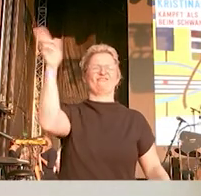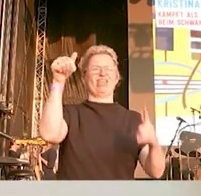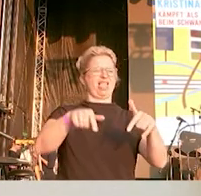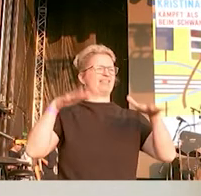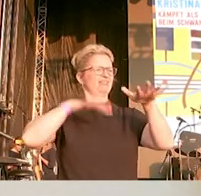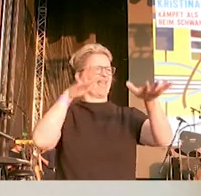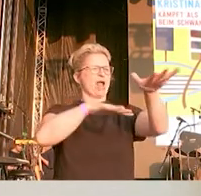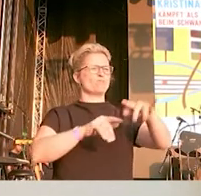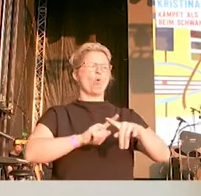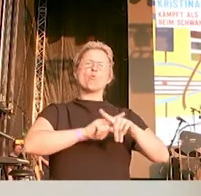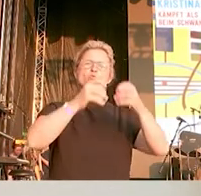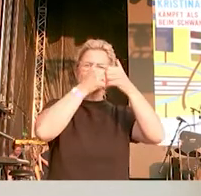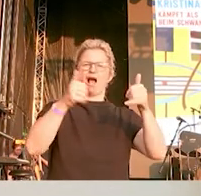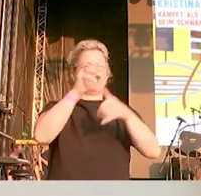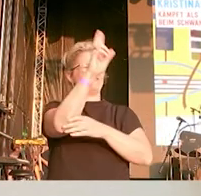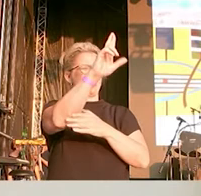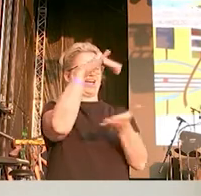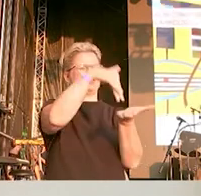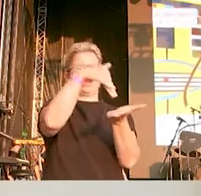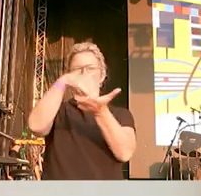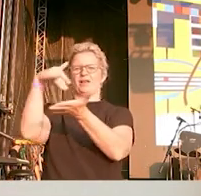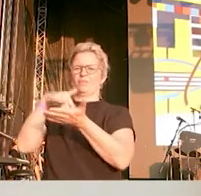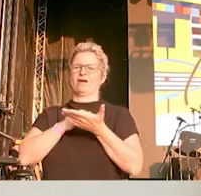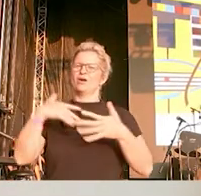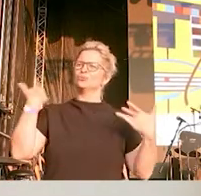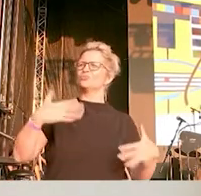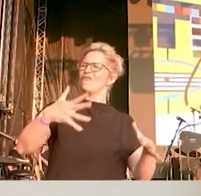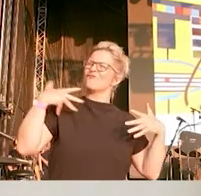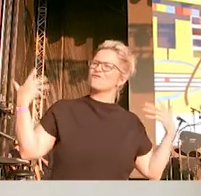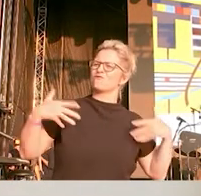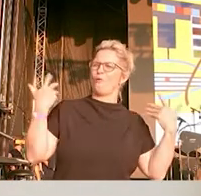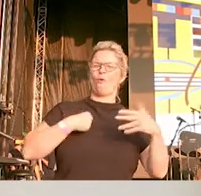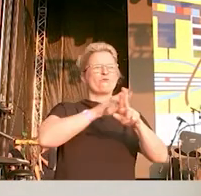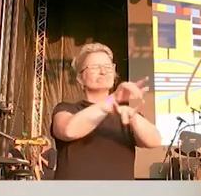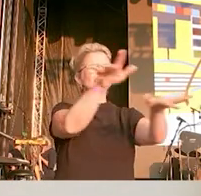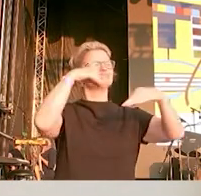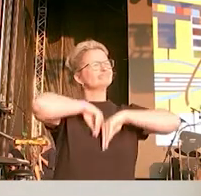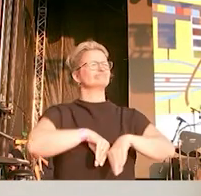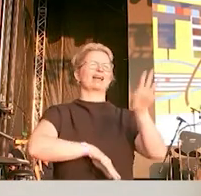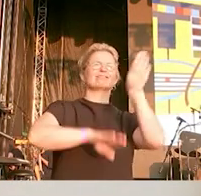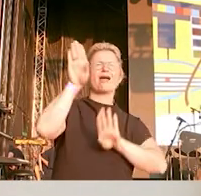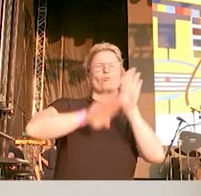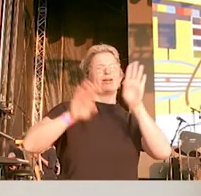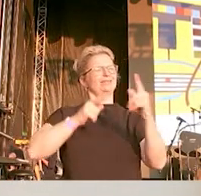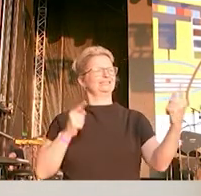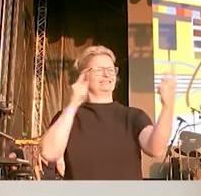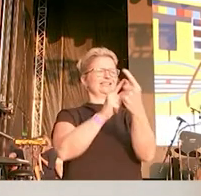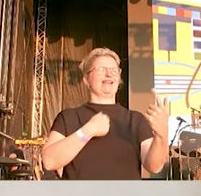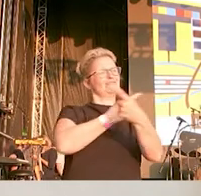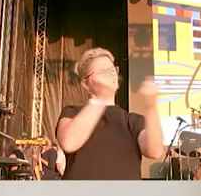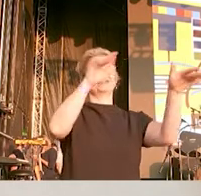Demo und freue mich einfach, dass es so eine große Bewegung der Demokraten und Demokratinnen in Deutschland gibt.